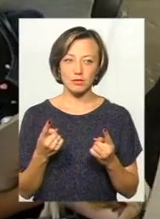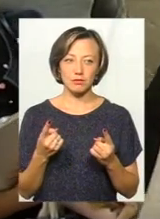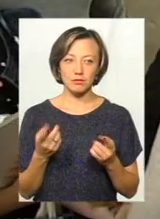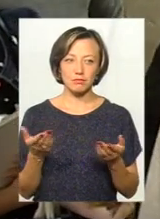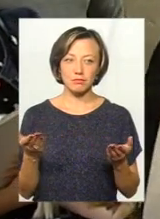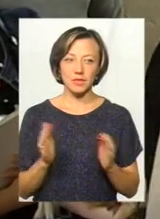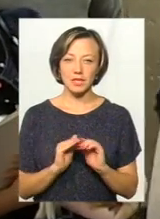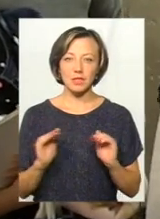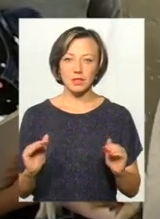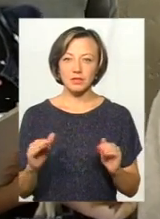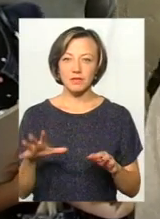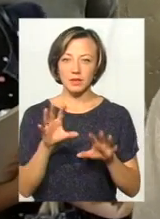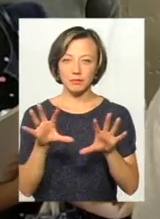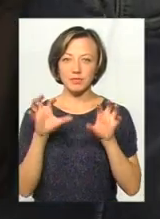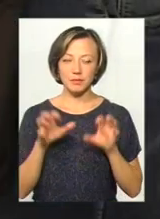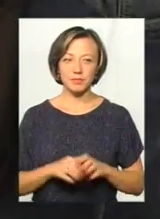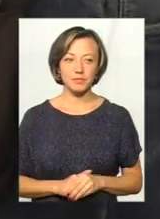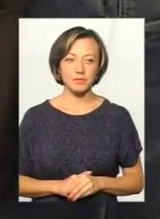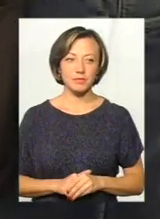діти в себе впітують.